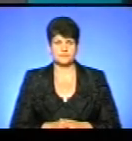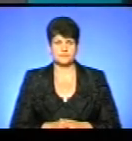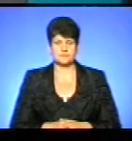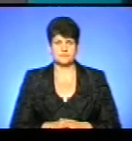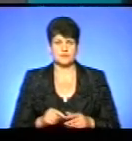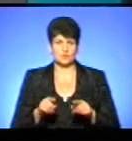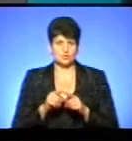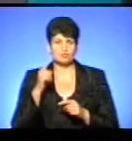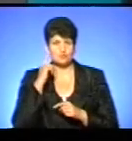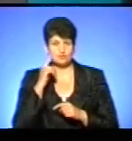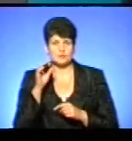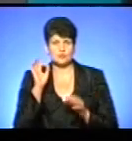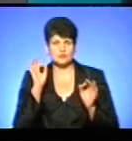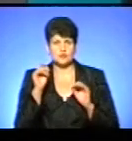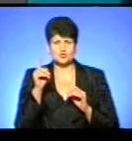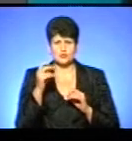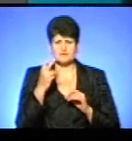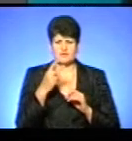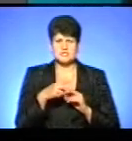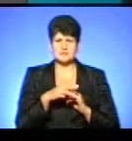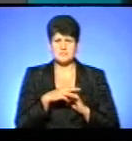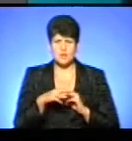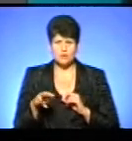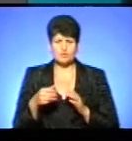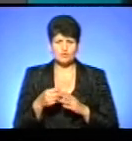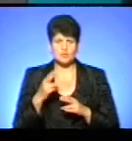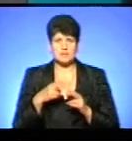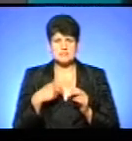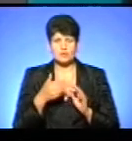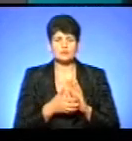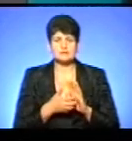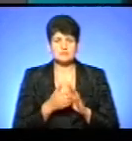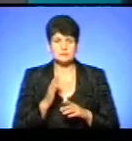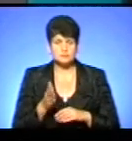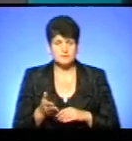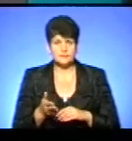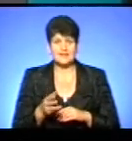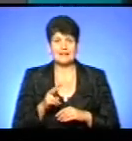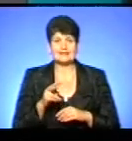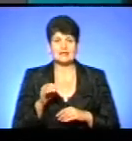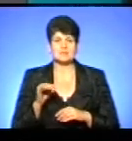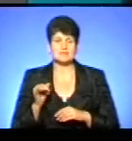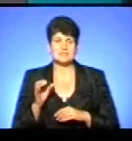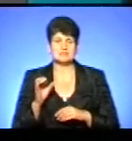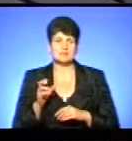Тож, почули ми, прозвучала цифра 120 мільйонів, ймовірно, до кінця року може не вистачати. В липні Степан Барна на сесії обласної ради, коли